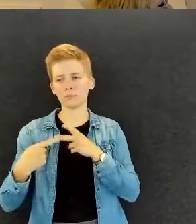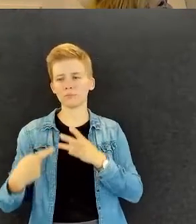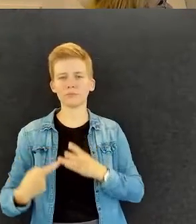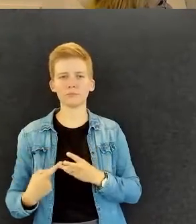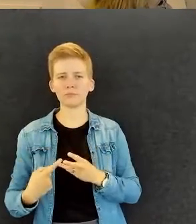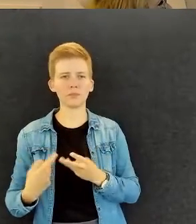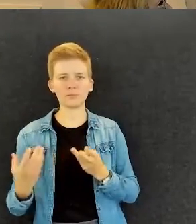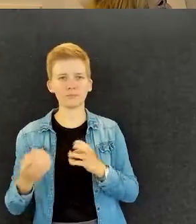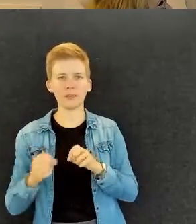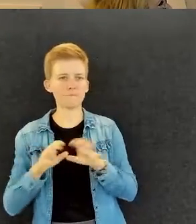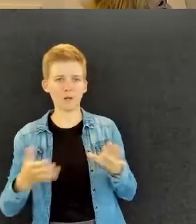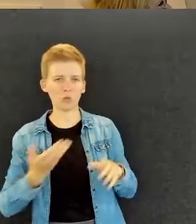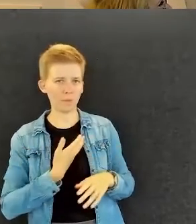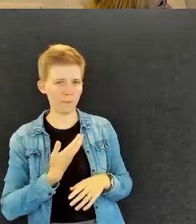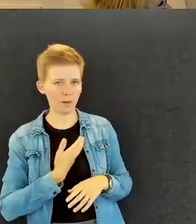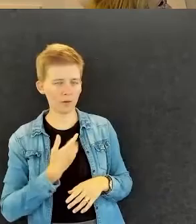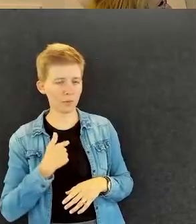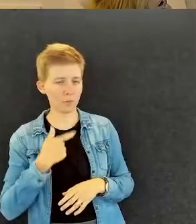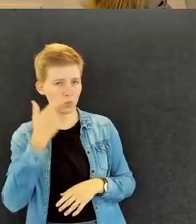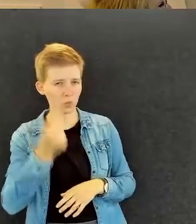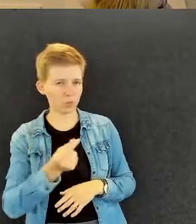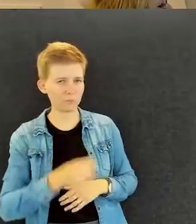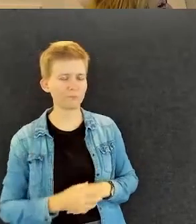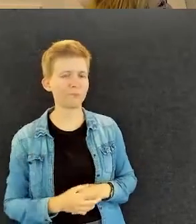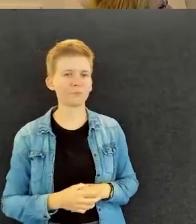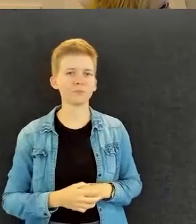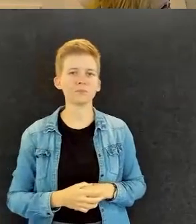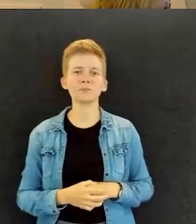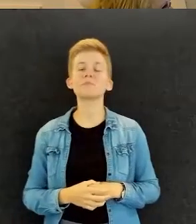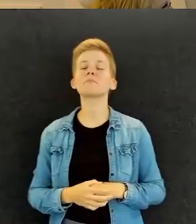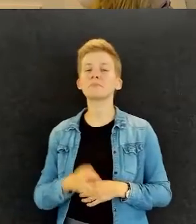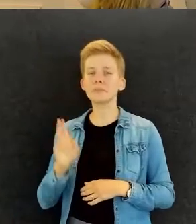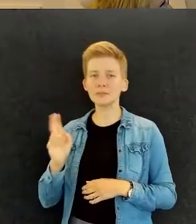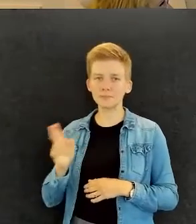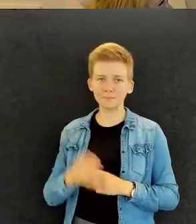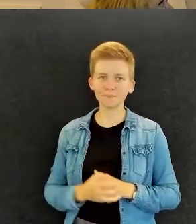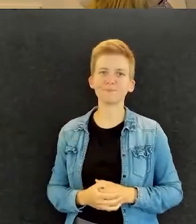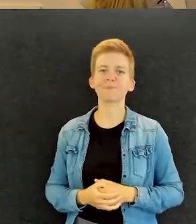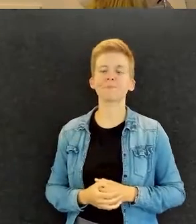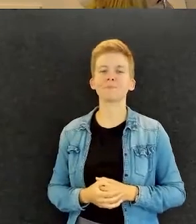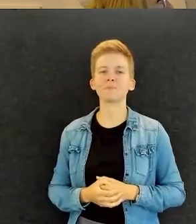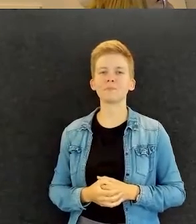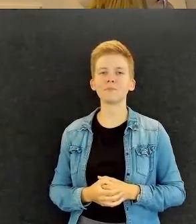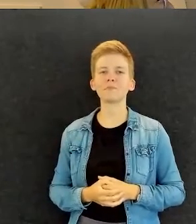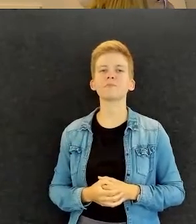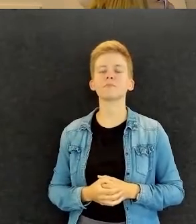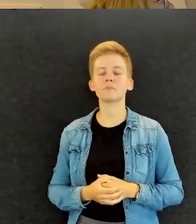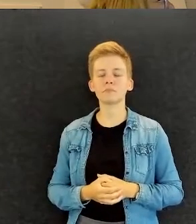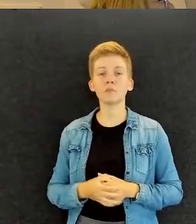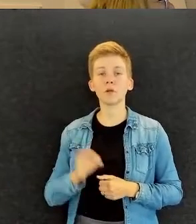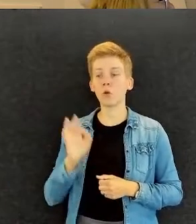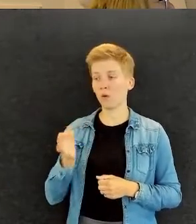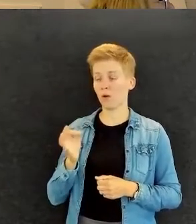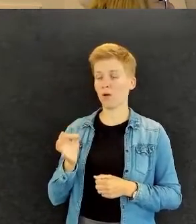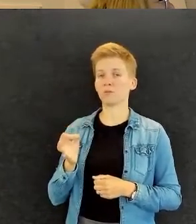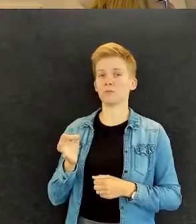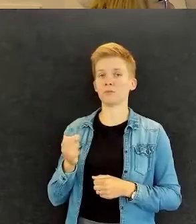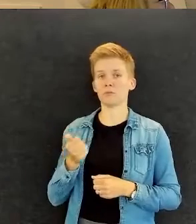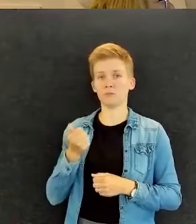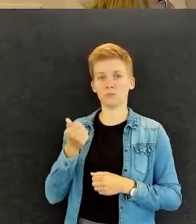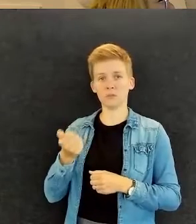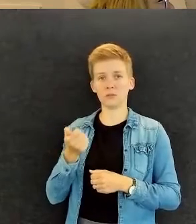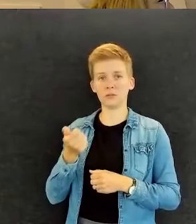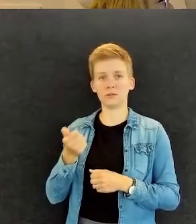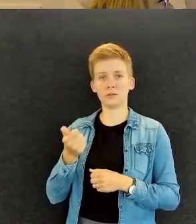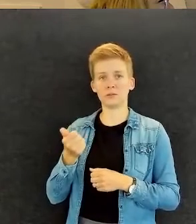Se on ehkä paremminkin niin päin. Juuri näin. Miten, oletko törmännyt